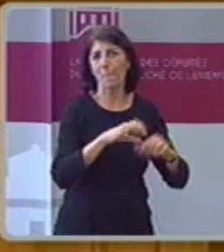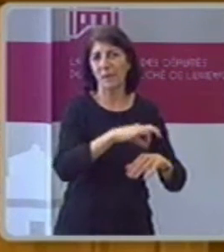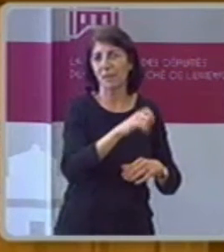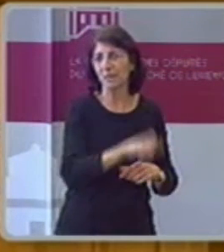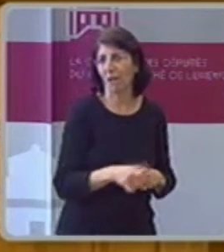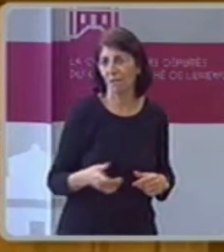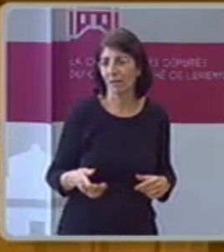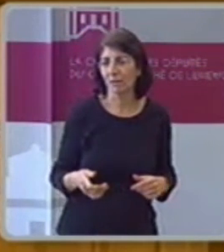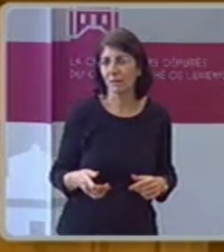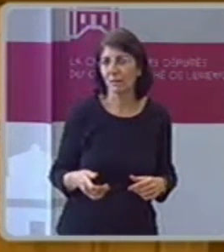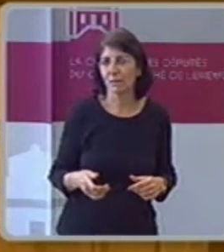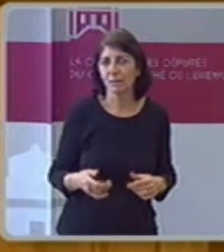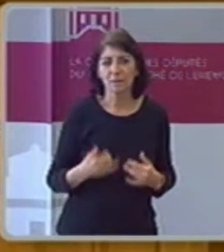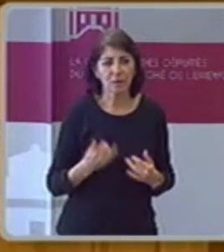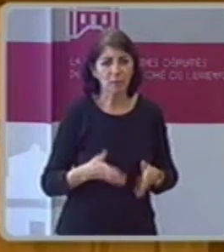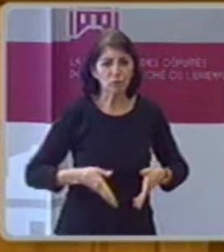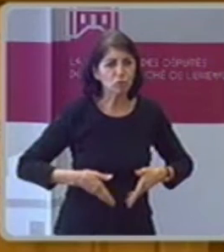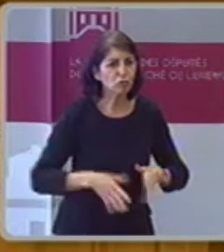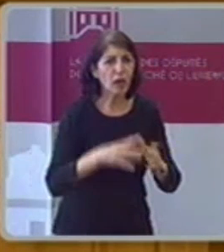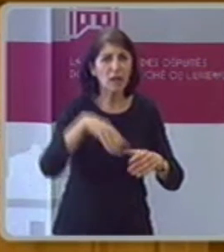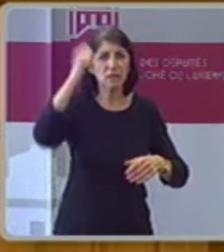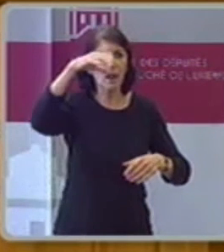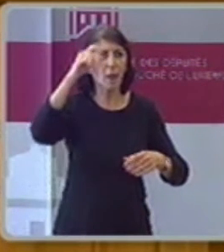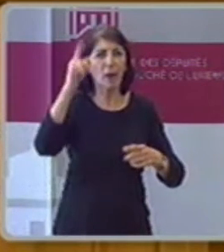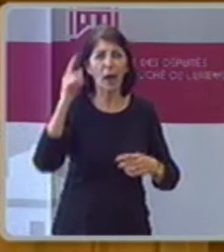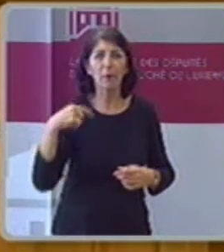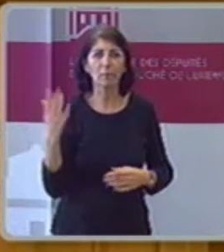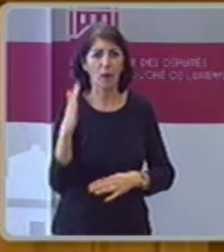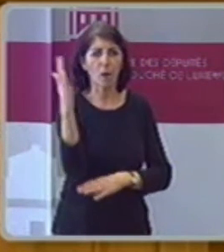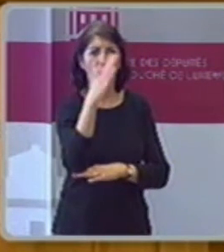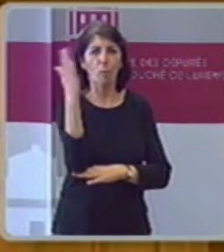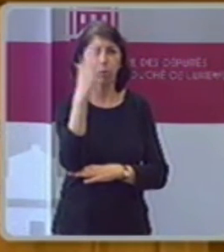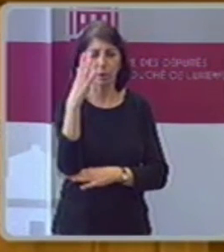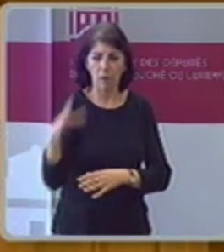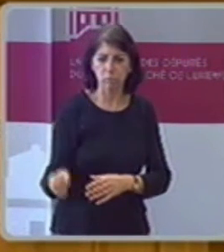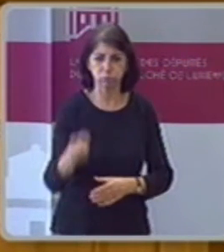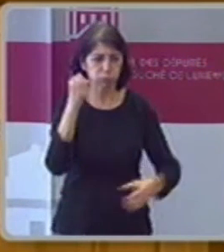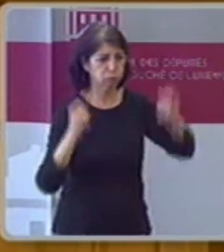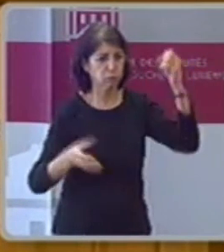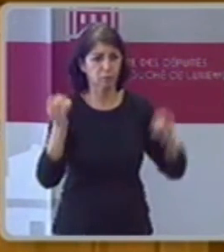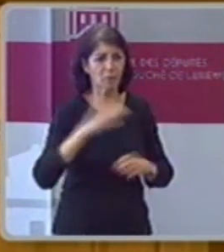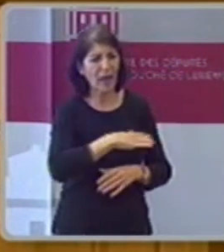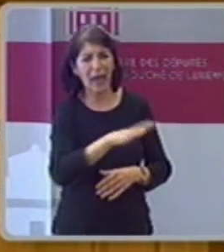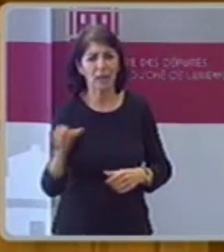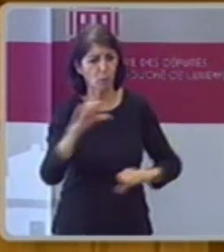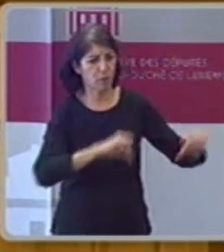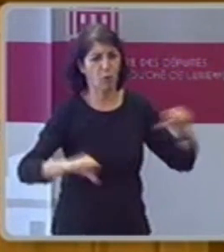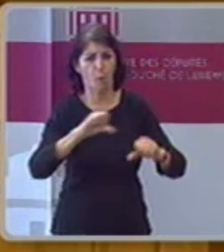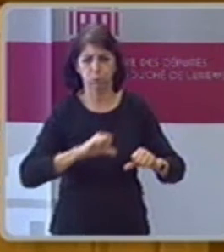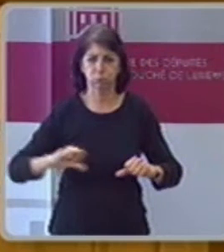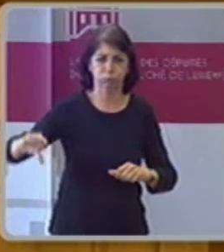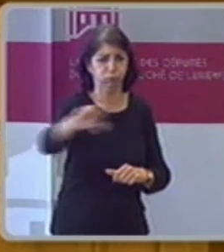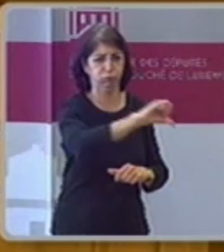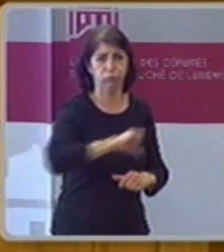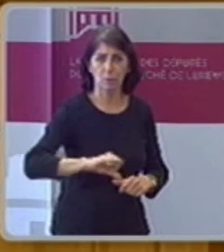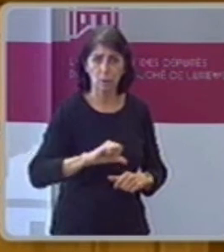wir brauchen Unbedingtheit an diesem Land in Zukunft die kommende Generationen